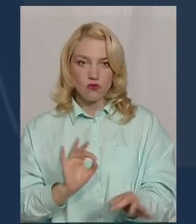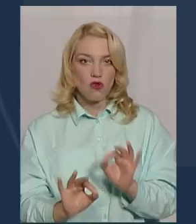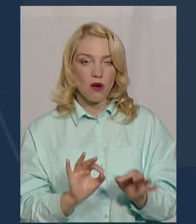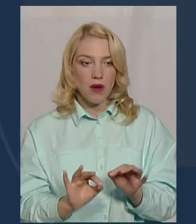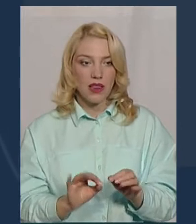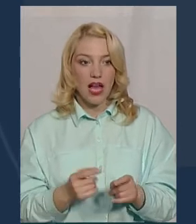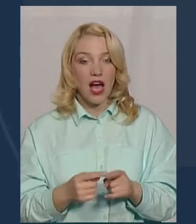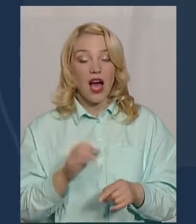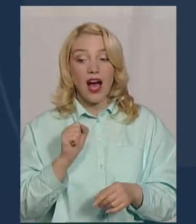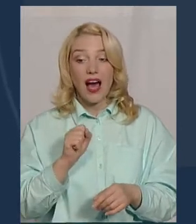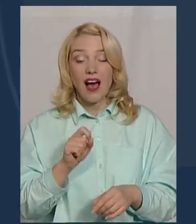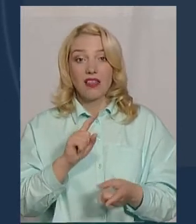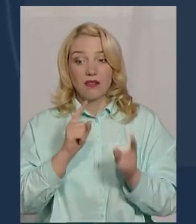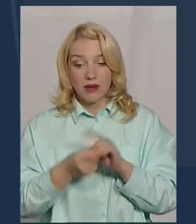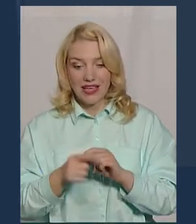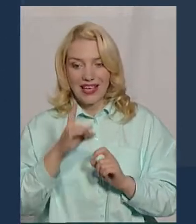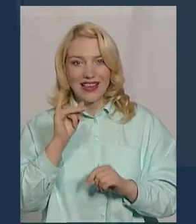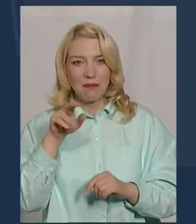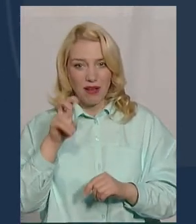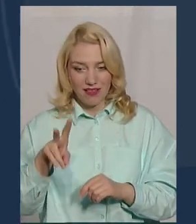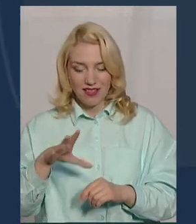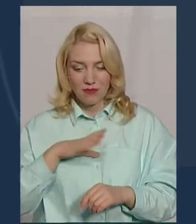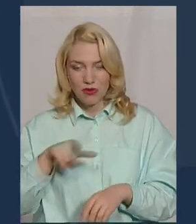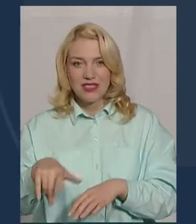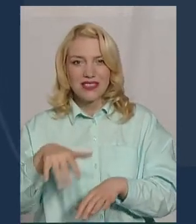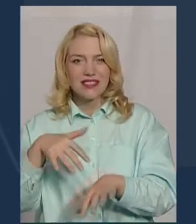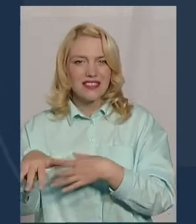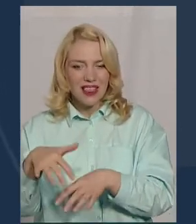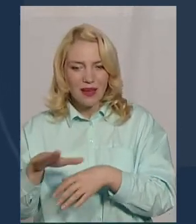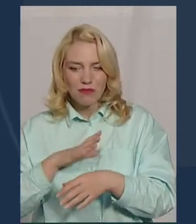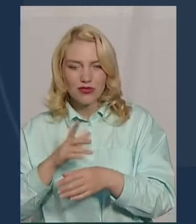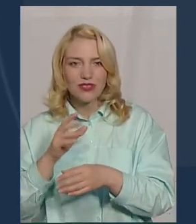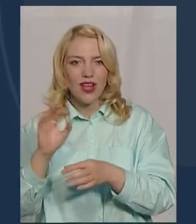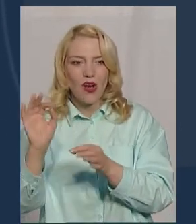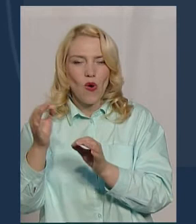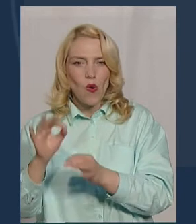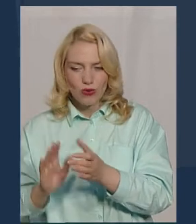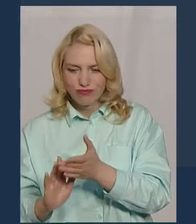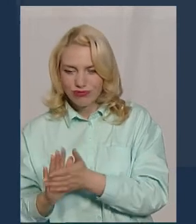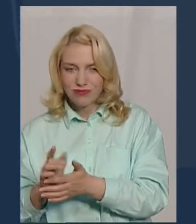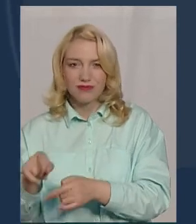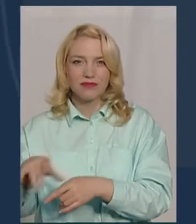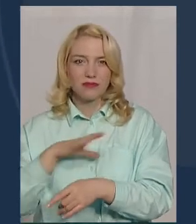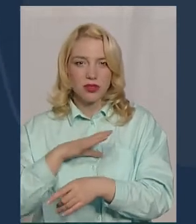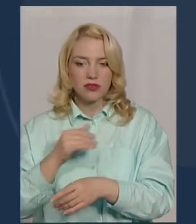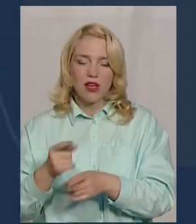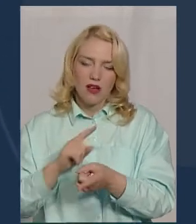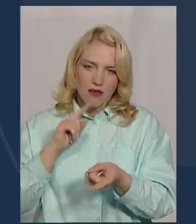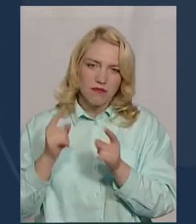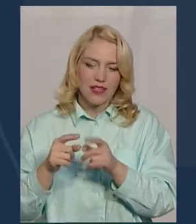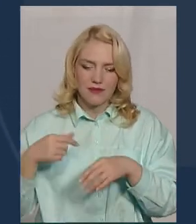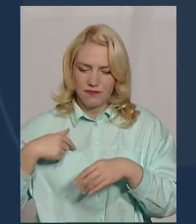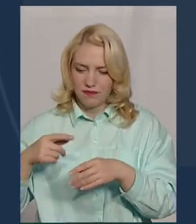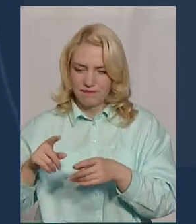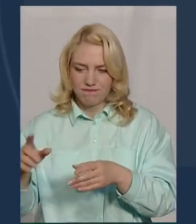навпаки, деякий ріпак був пересіяний, якщо він був слабий, якщо він пізно зійшов осінню, тому його треба було пересівати кукурудзою, чи